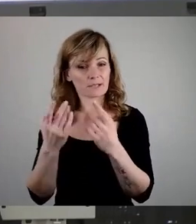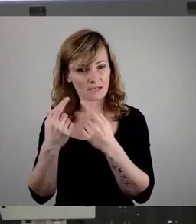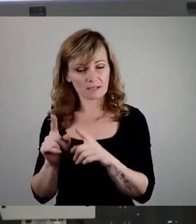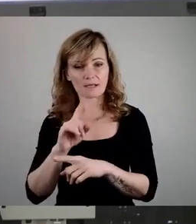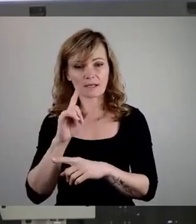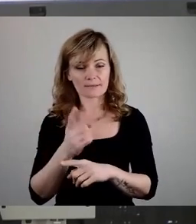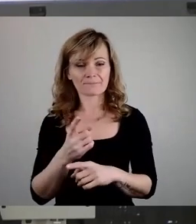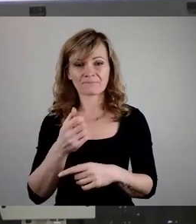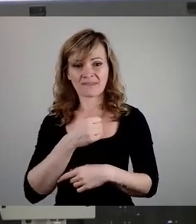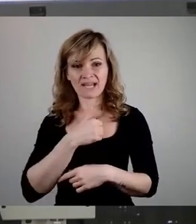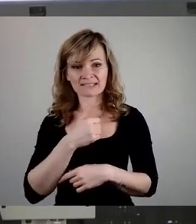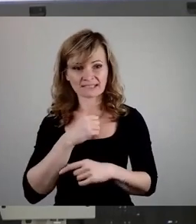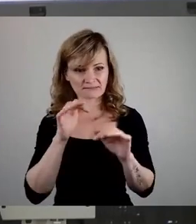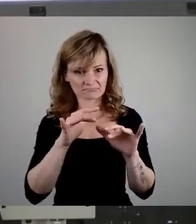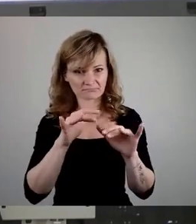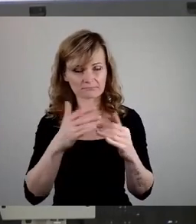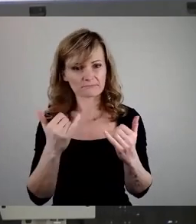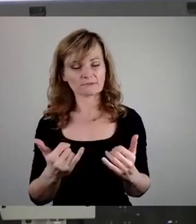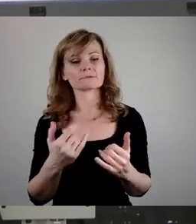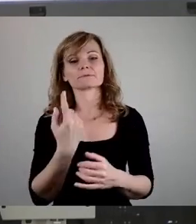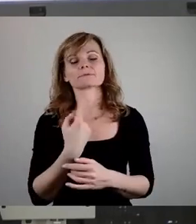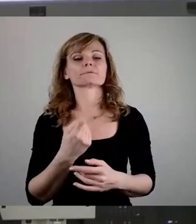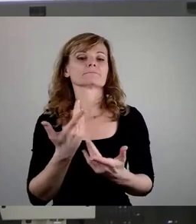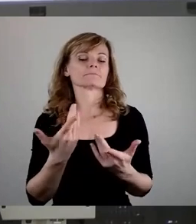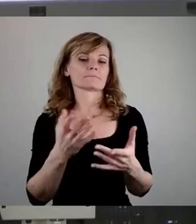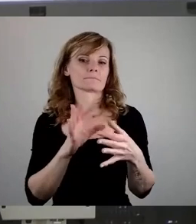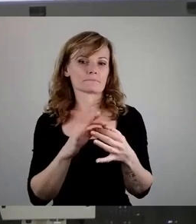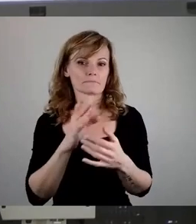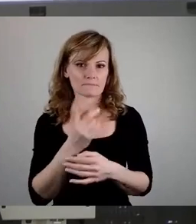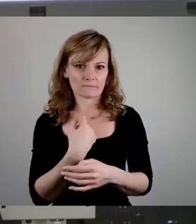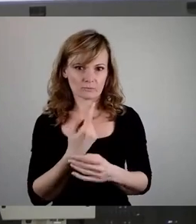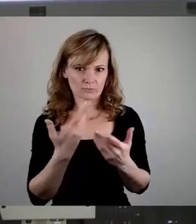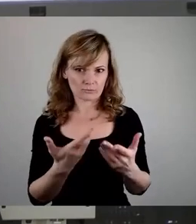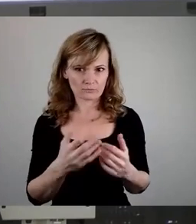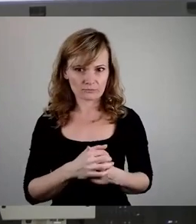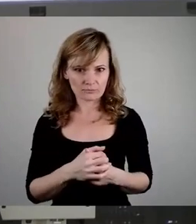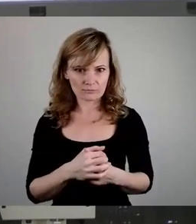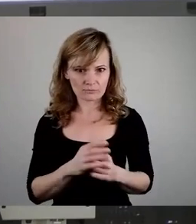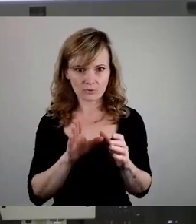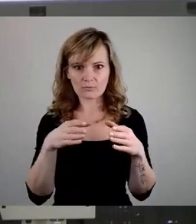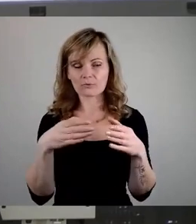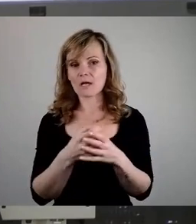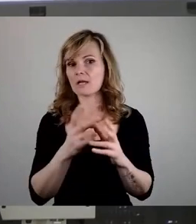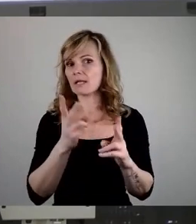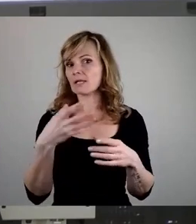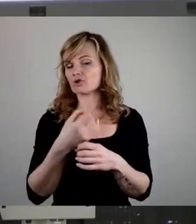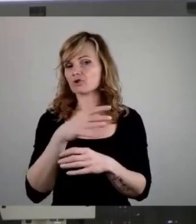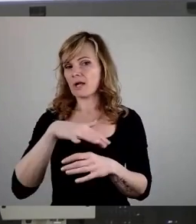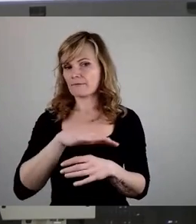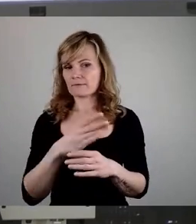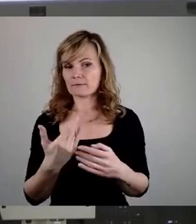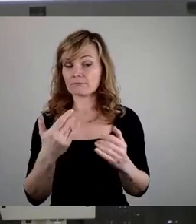Angstszenario hier uns vorgeführt wird. Wir haben eine kommunale Liegenschaft und wir haben die Möglichkeit,